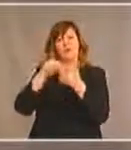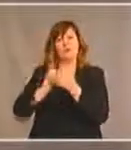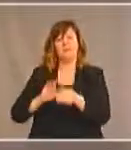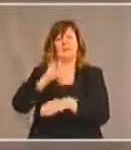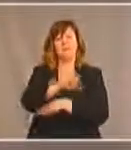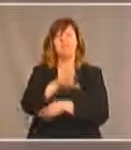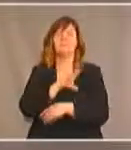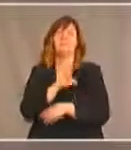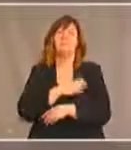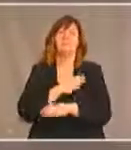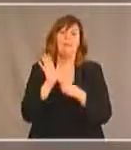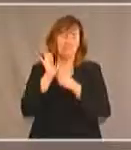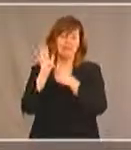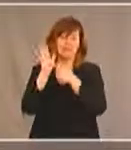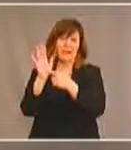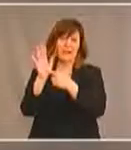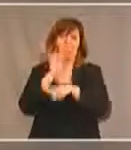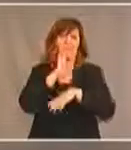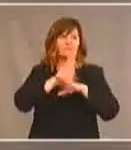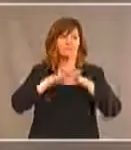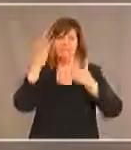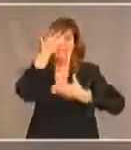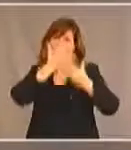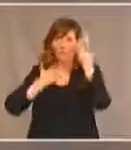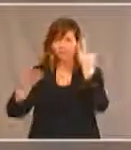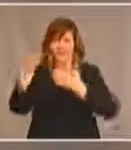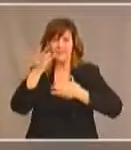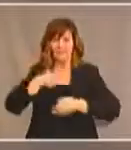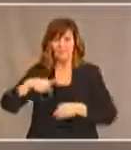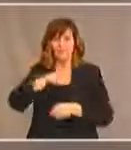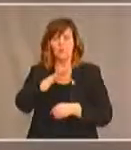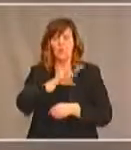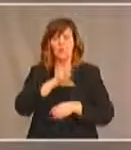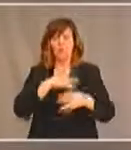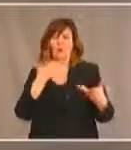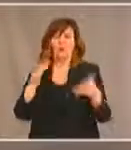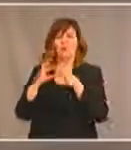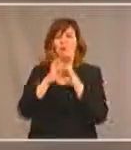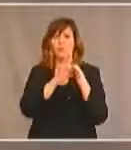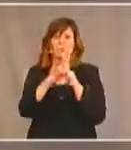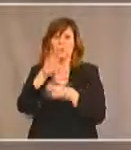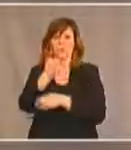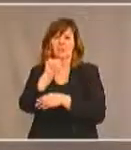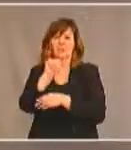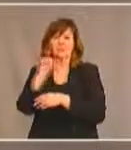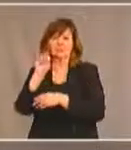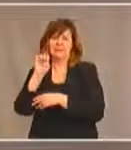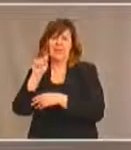portera sur les préoccupations que nous avons en tant que coordonnateur d'ASSETS